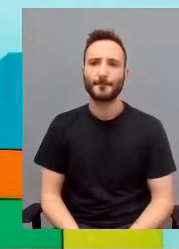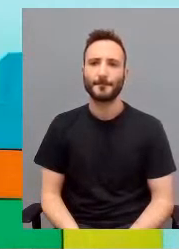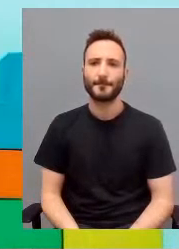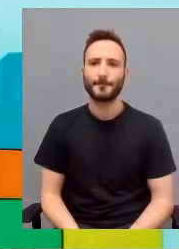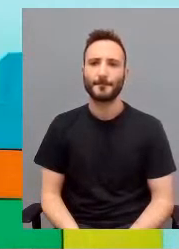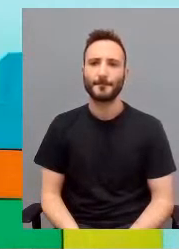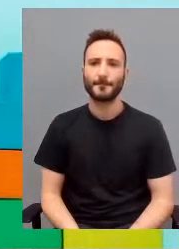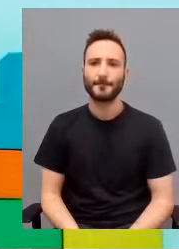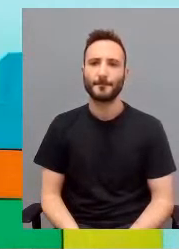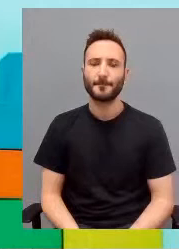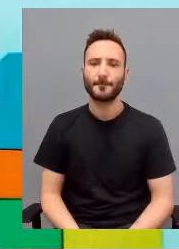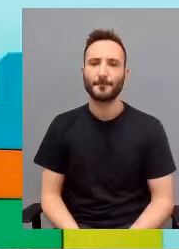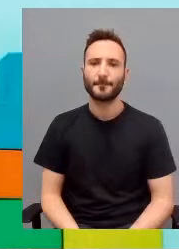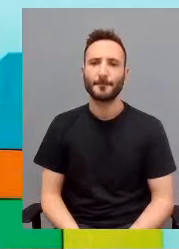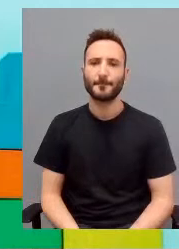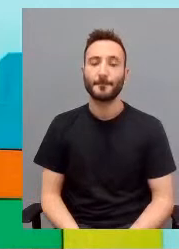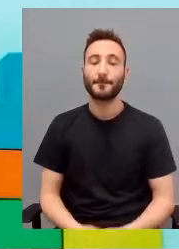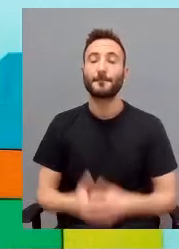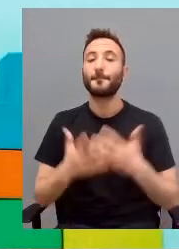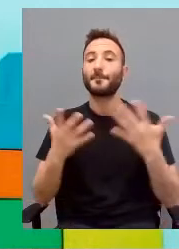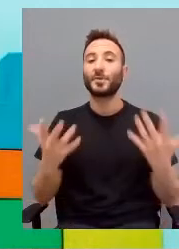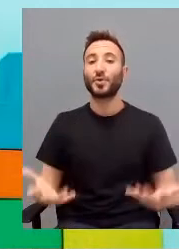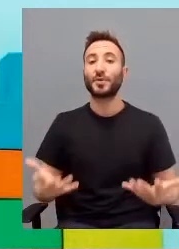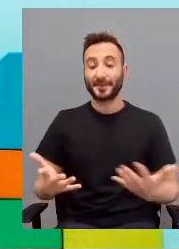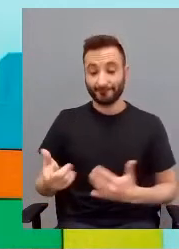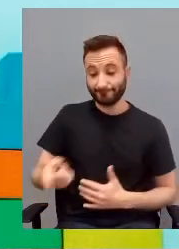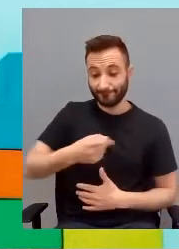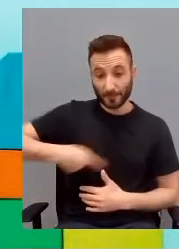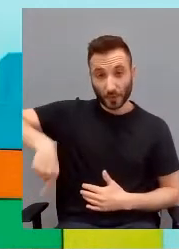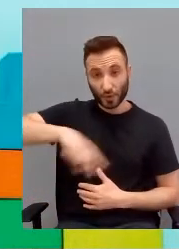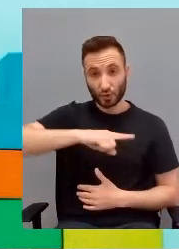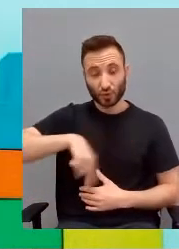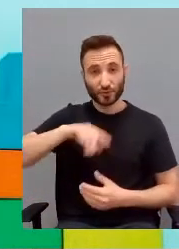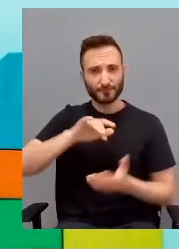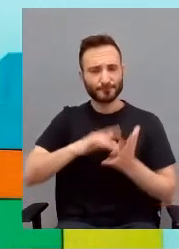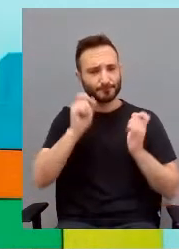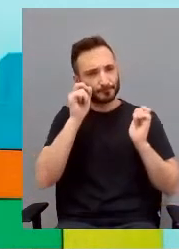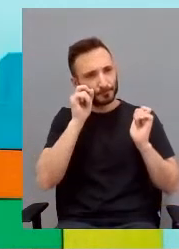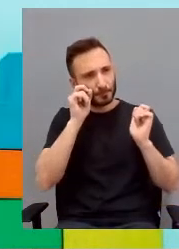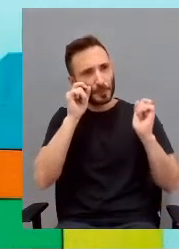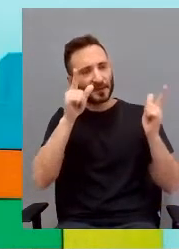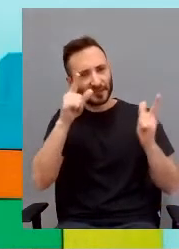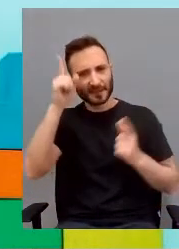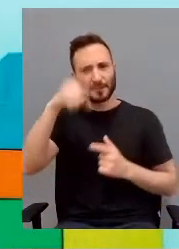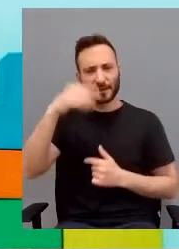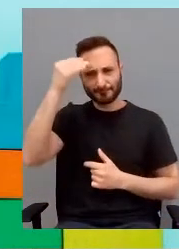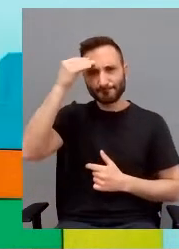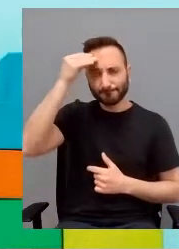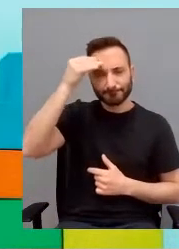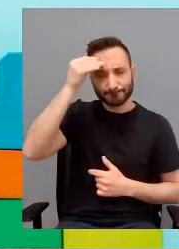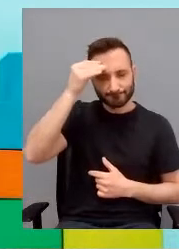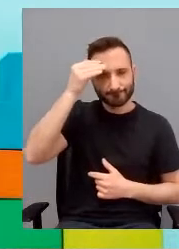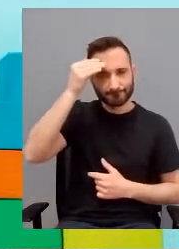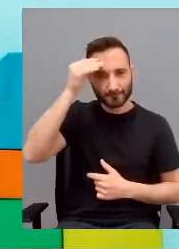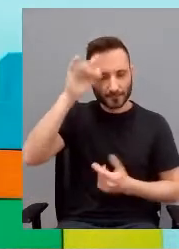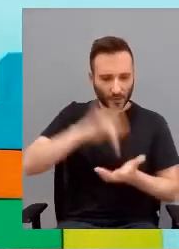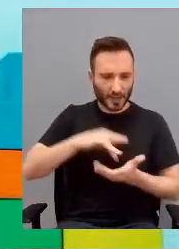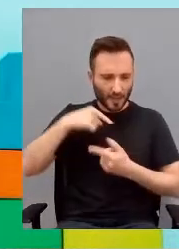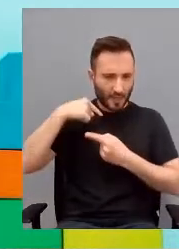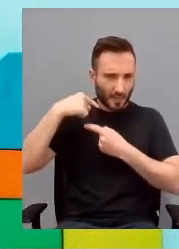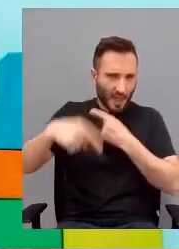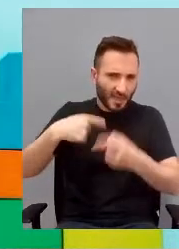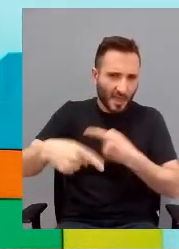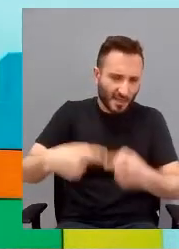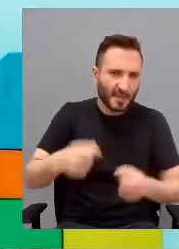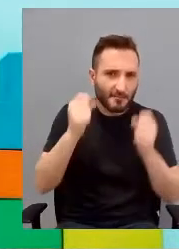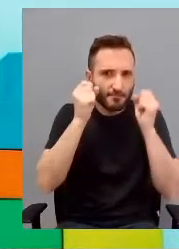forte. Quindi noi lo vediamo e lo crediamo e lo observiamo a diario che anche le